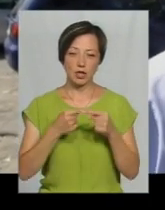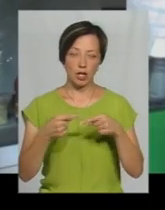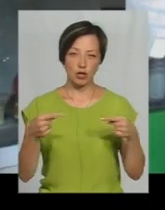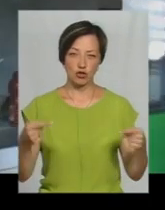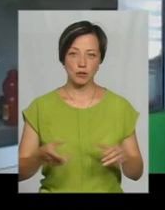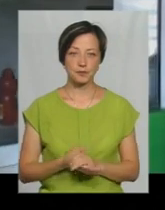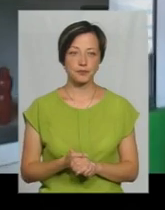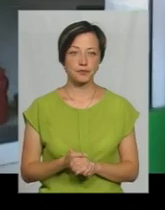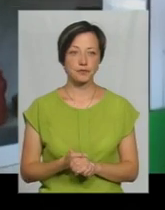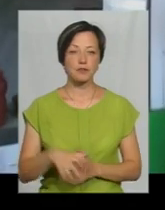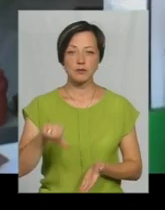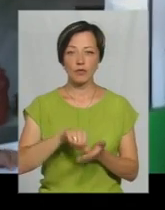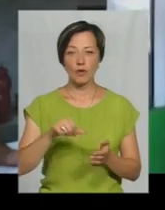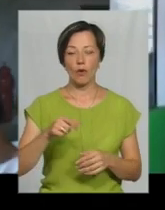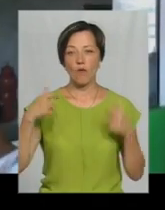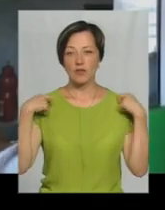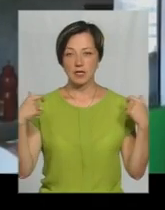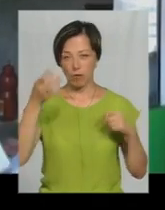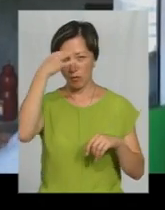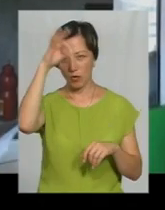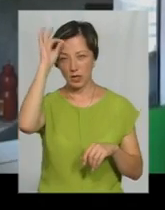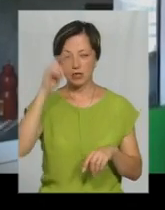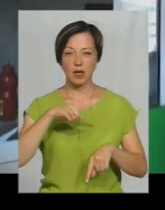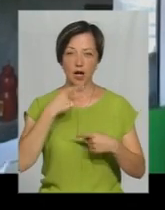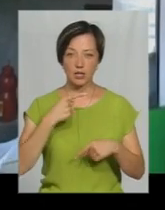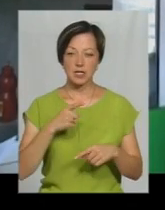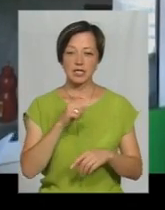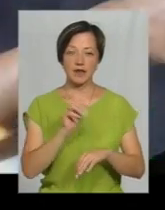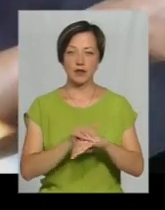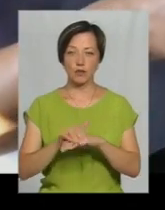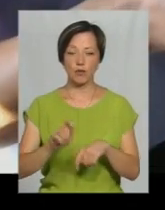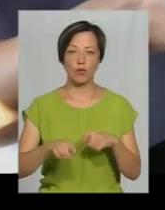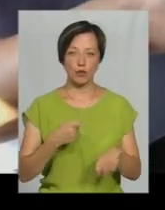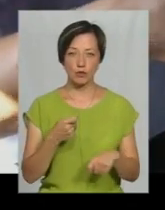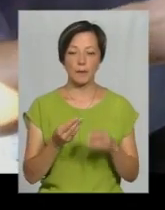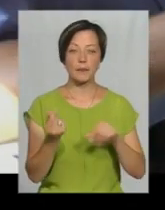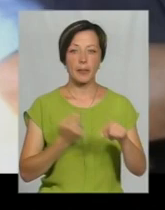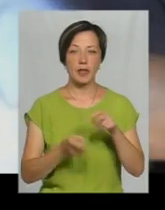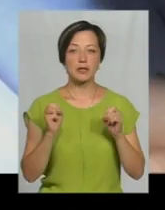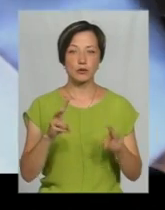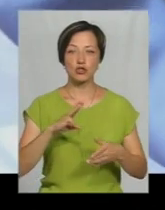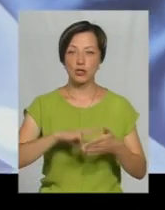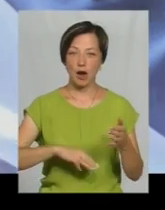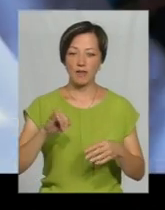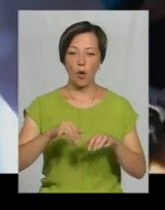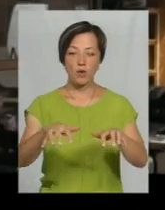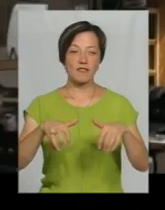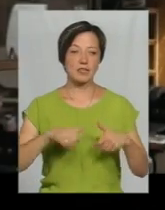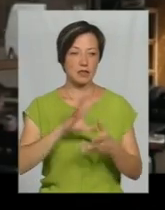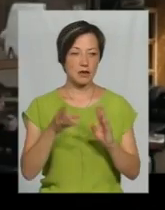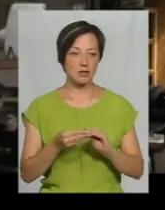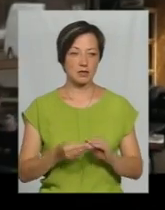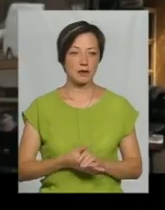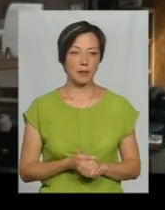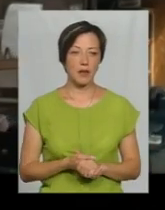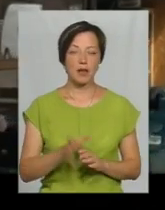інше. Дільничий офіцер Хмельницького відділу поліції Михайло Куіч каже, за зафіксовані правопорушення підприємцям загрожує штраф та конфіскація. Ці